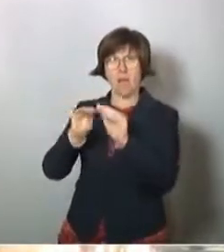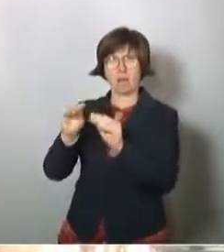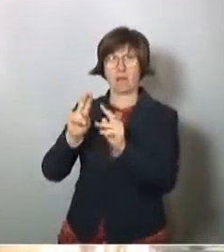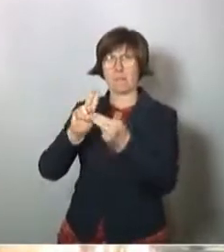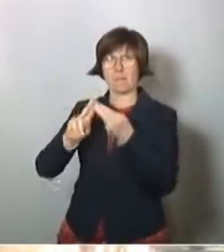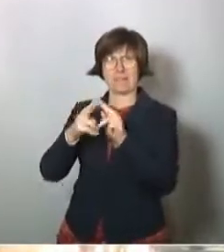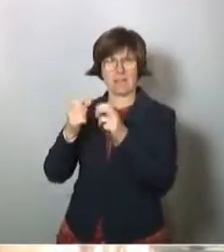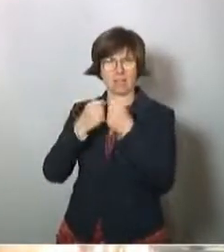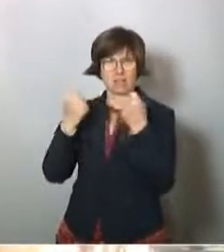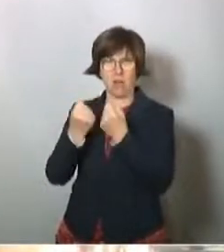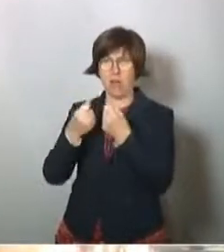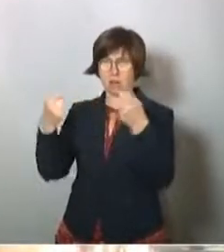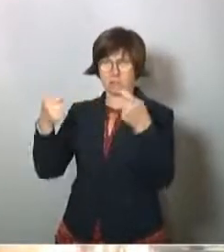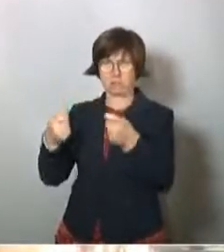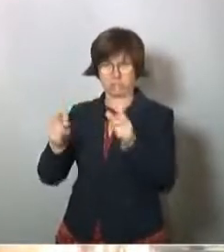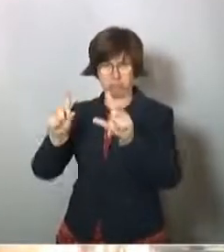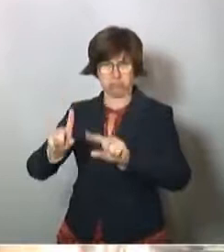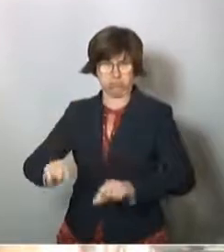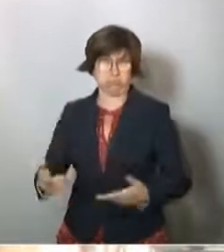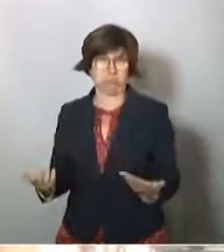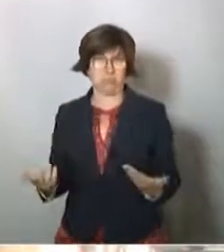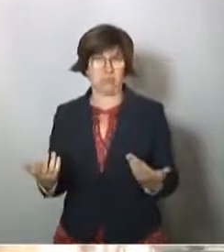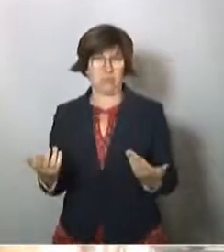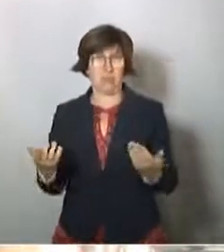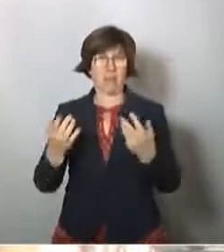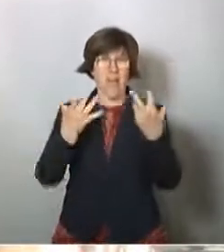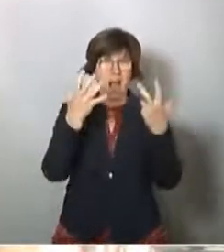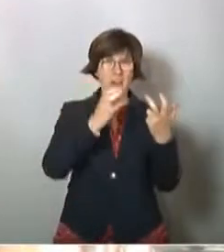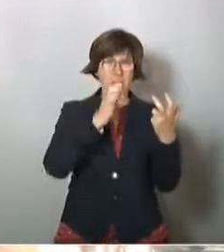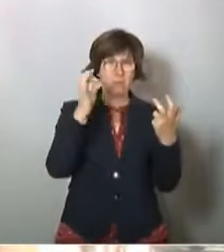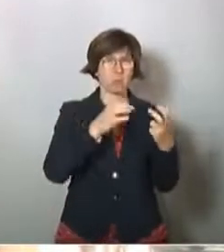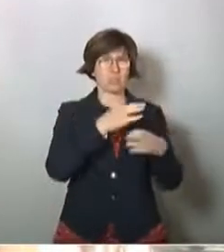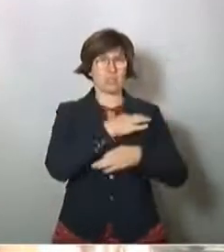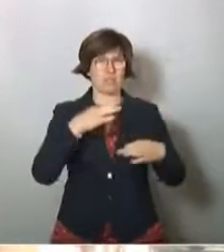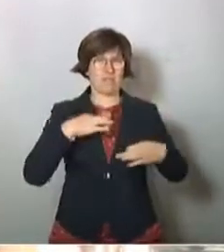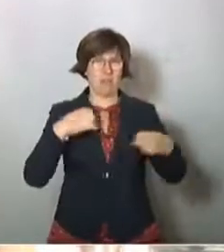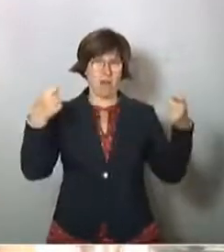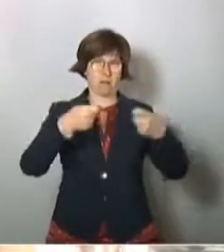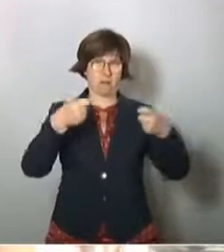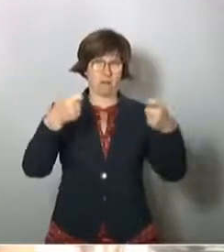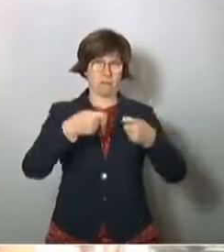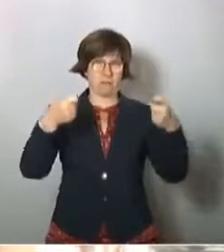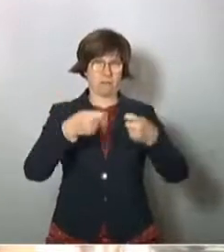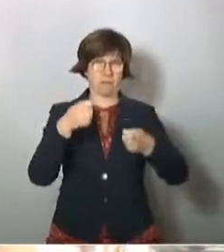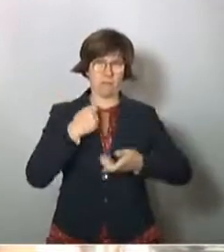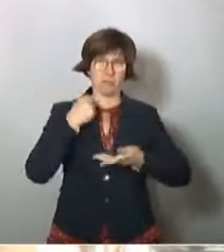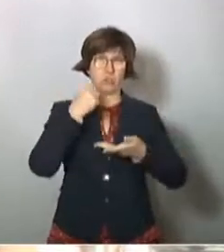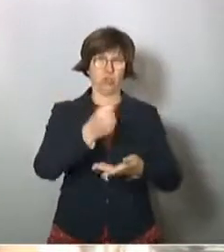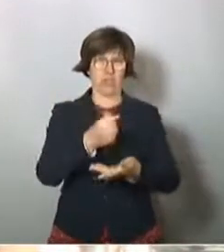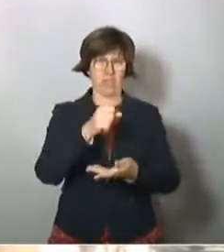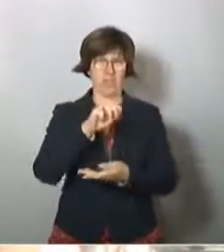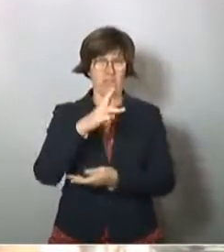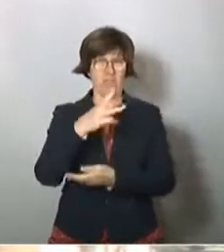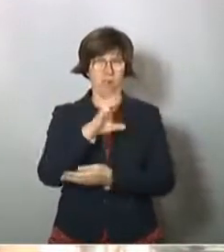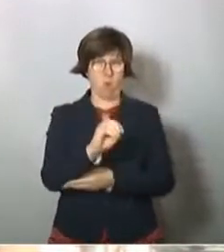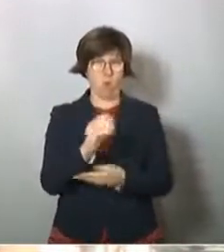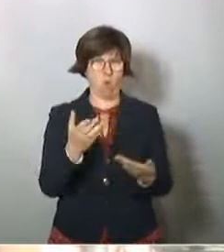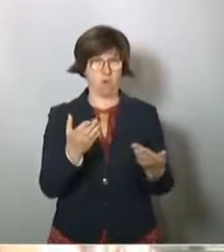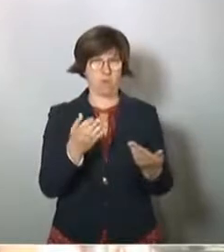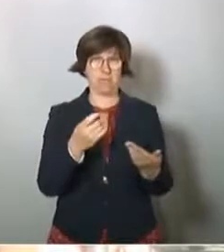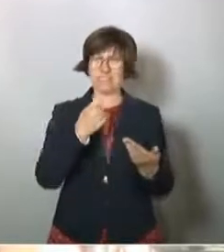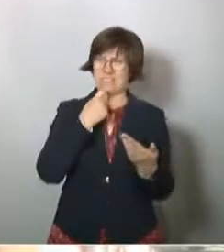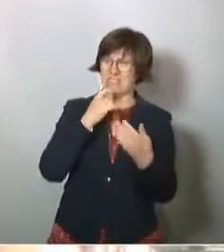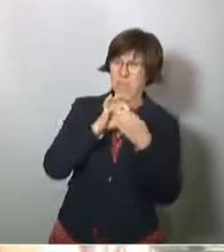Mitgliedstaaten stattfindet und 80% heute des Budgets der WHO aus